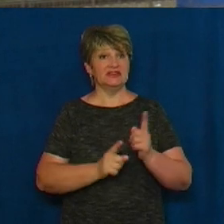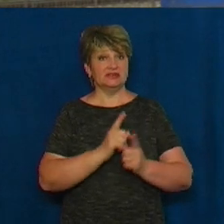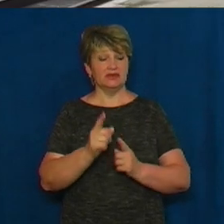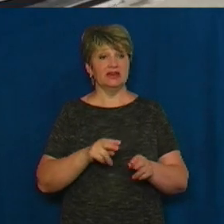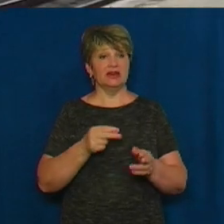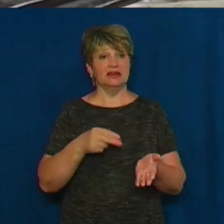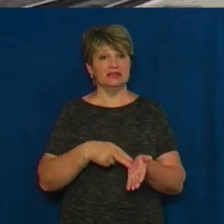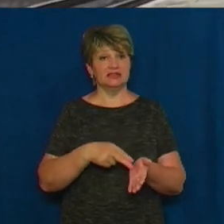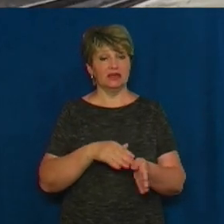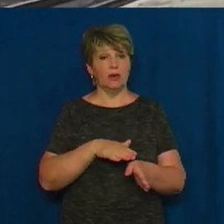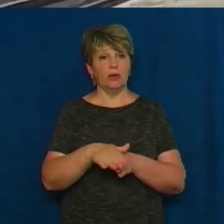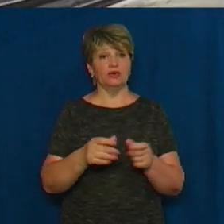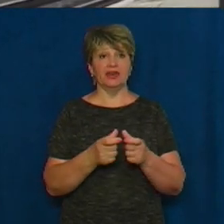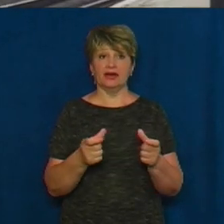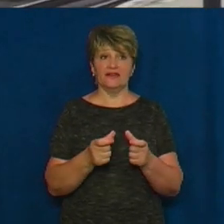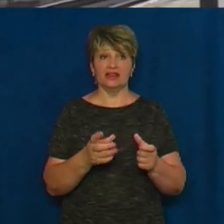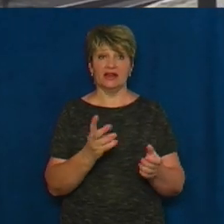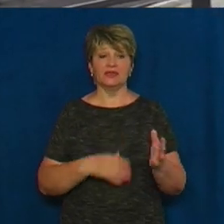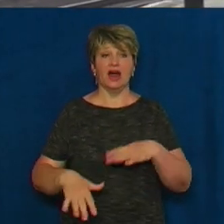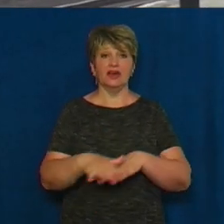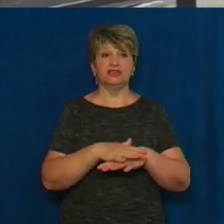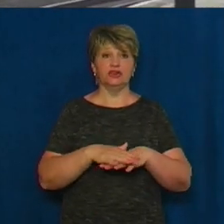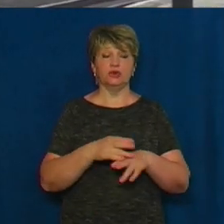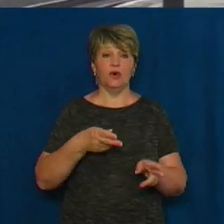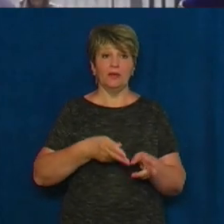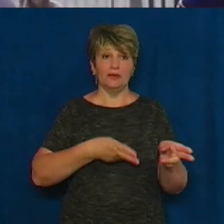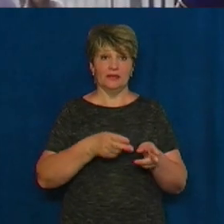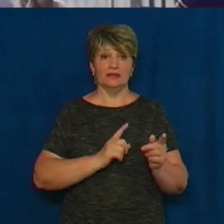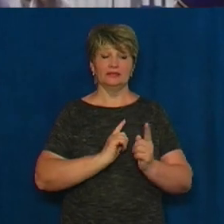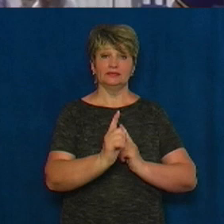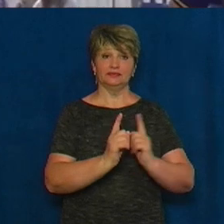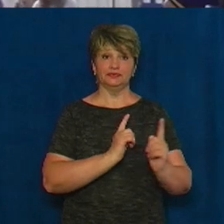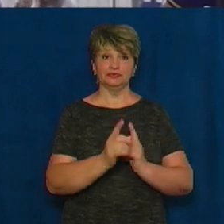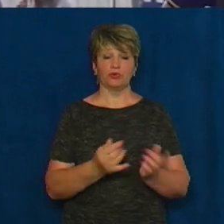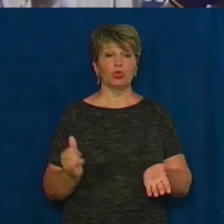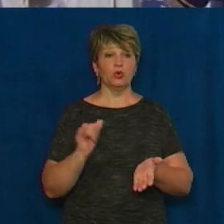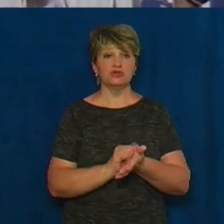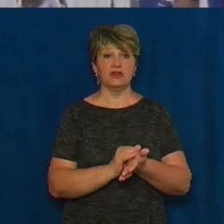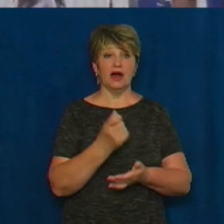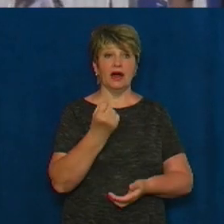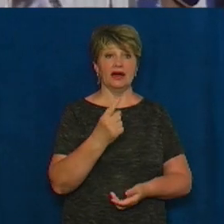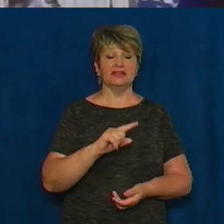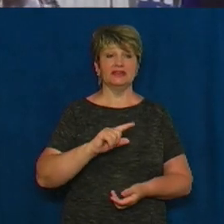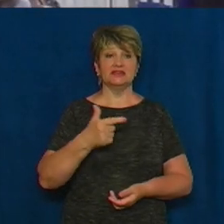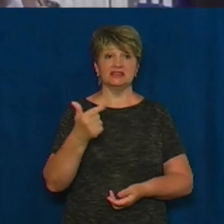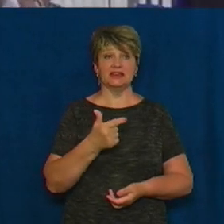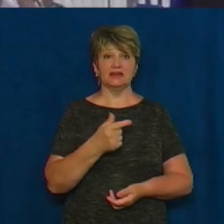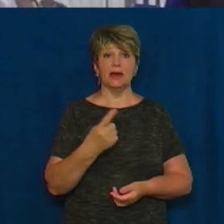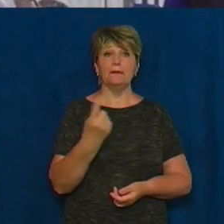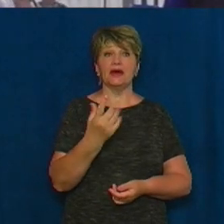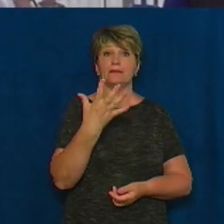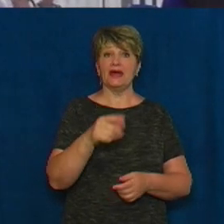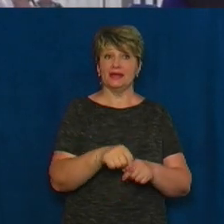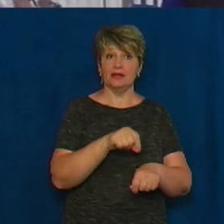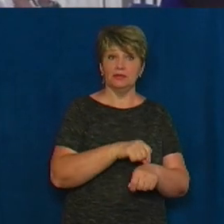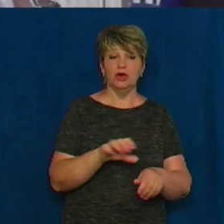у приміському сполученні на території залізничних перевезень встановлена від 11 гривень на перші 5 кілометрів до